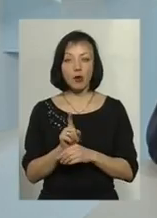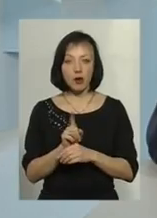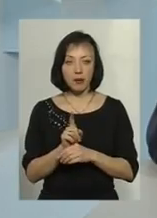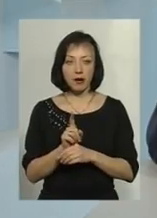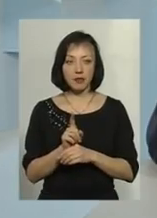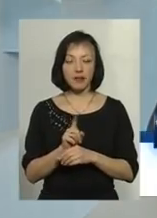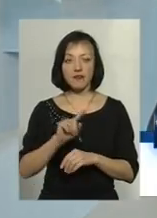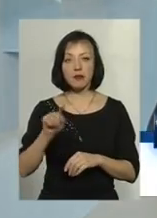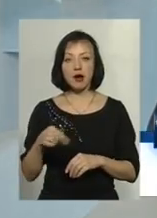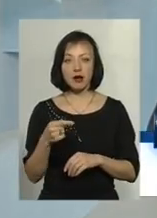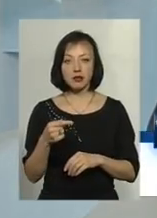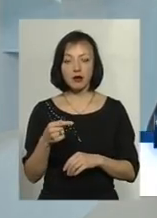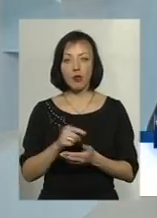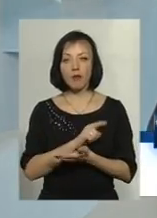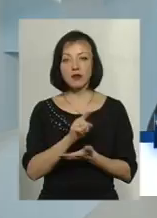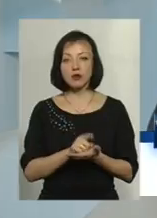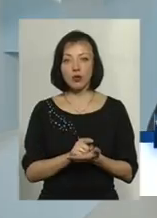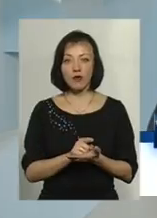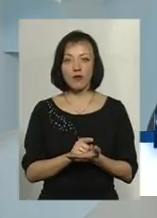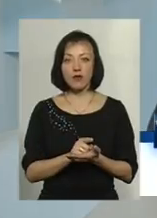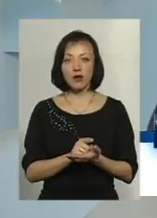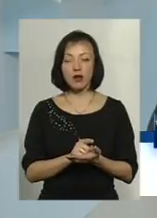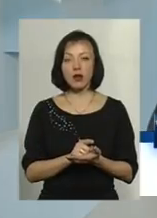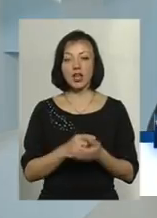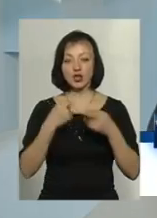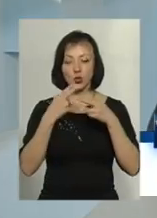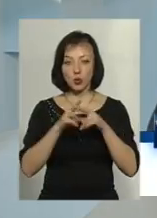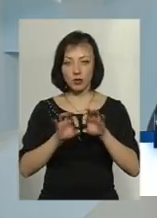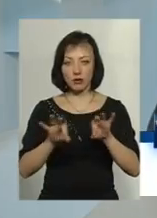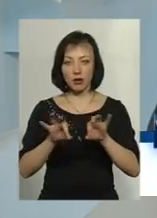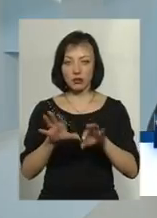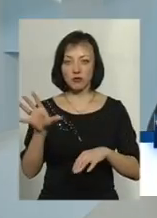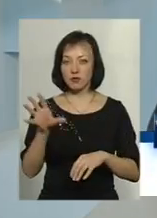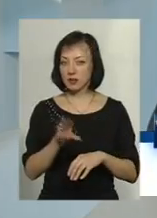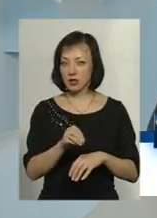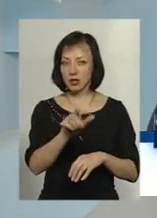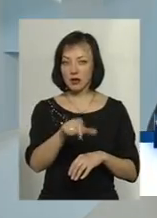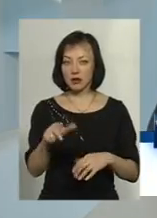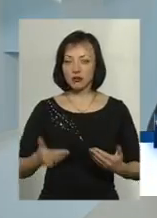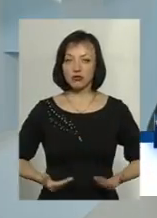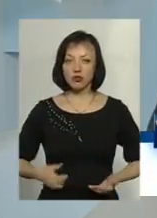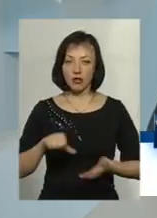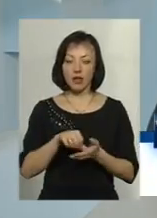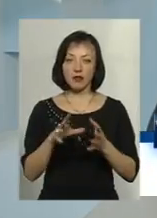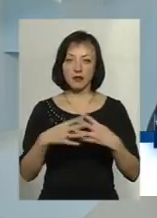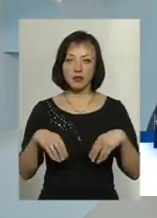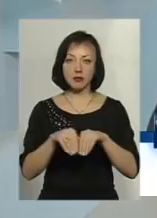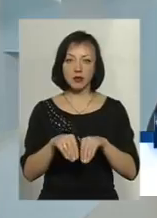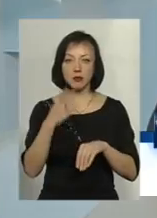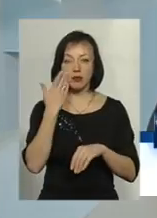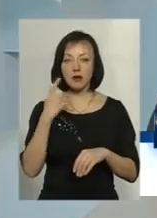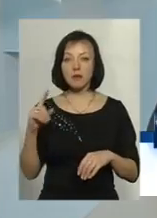вимагається обов'язкове проходження інструктажу всіх членів сім'ї при